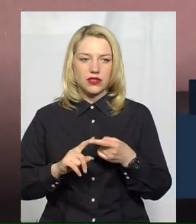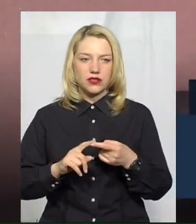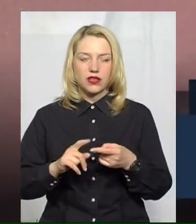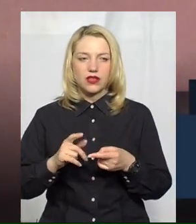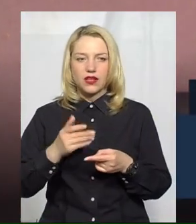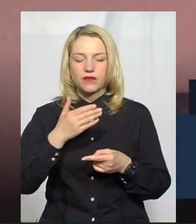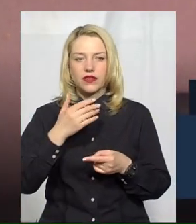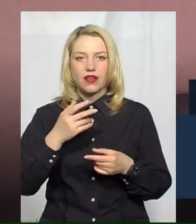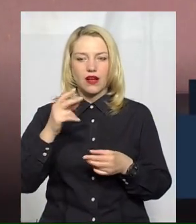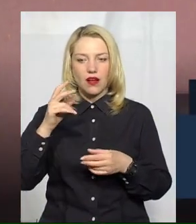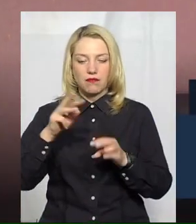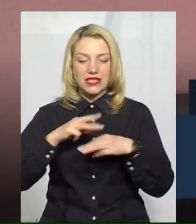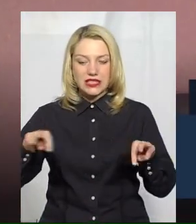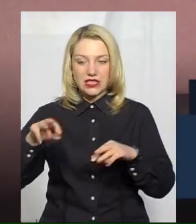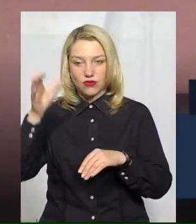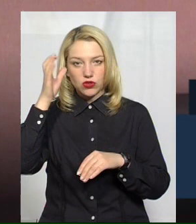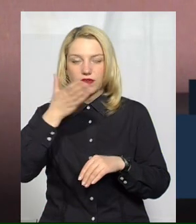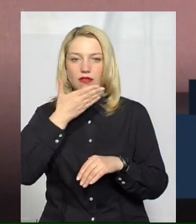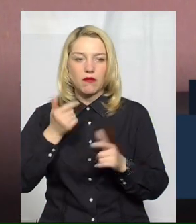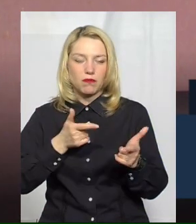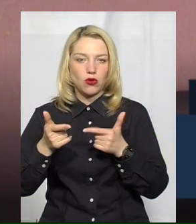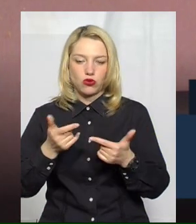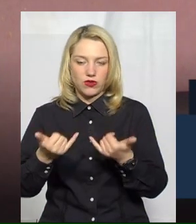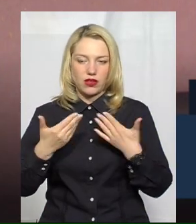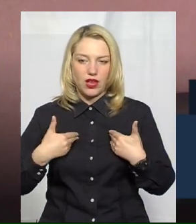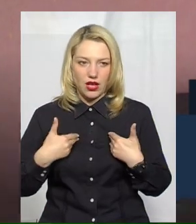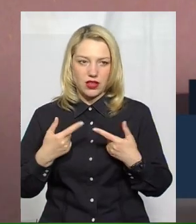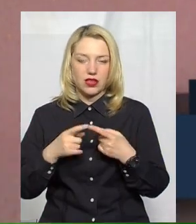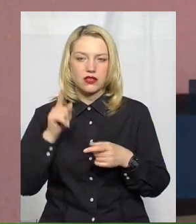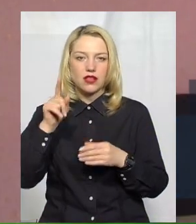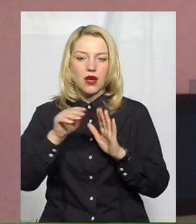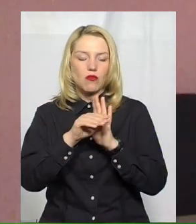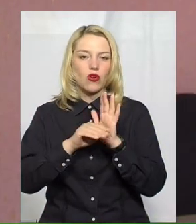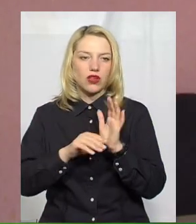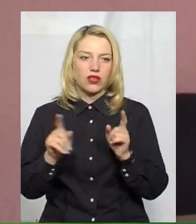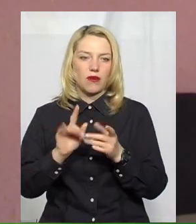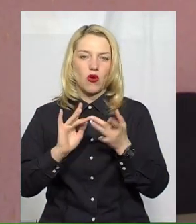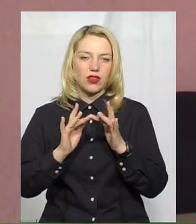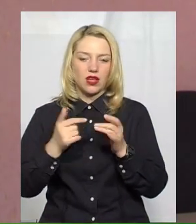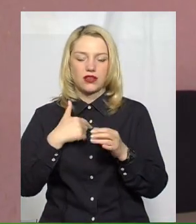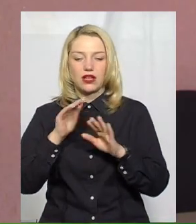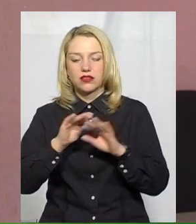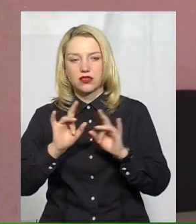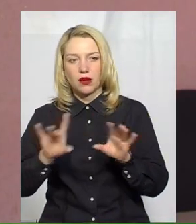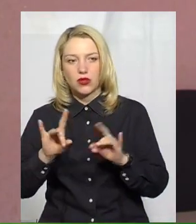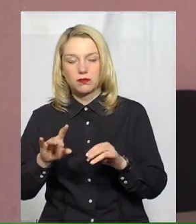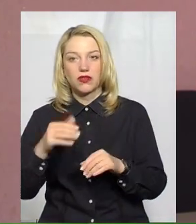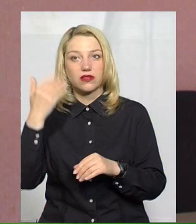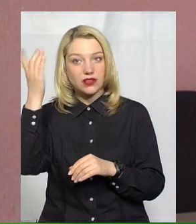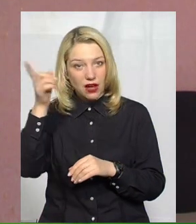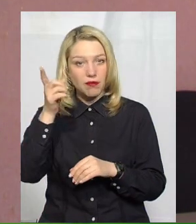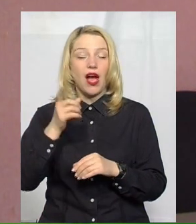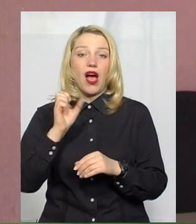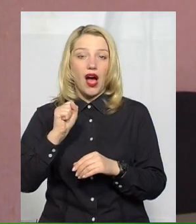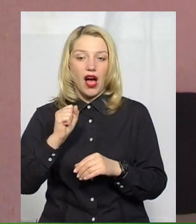приготовило. Хоча для масових спіл, там де програма олайн, то там дітям розповідають, а нашим дітям потрібно все